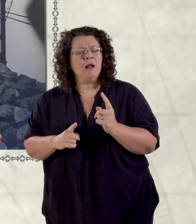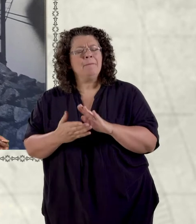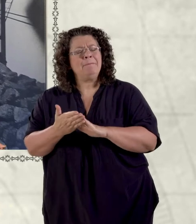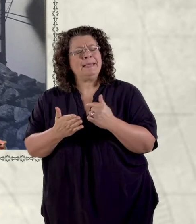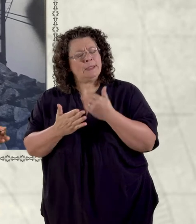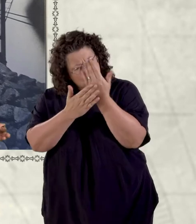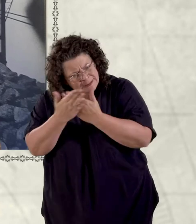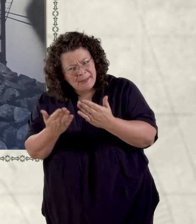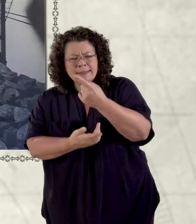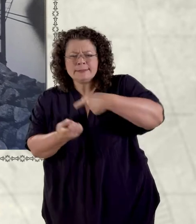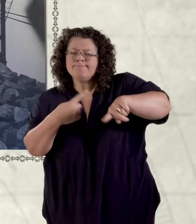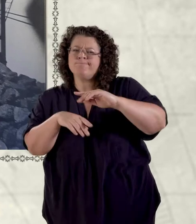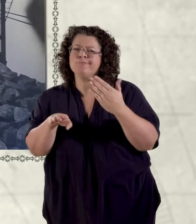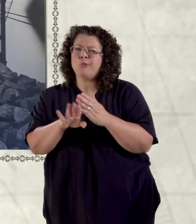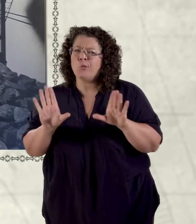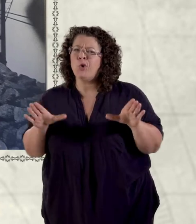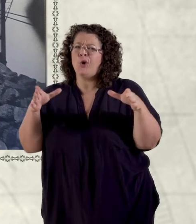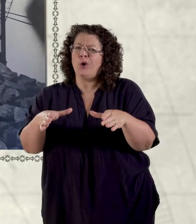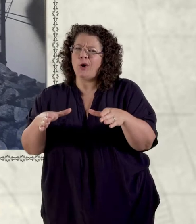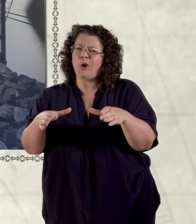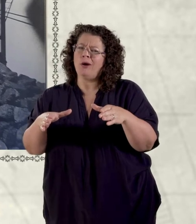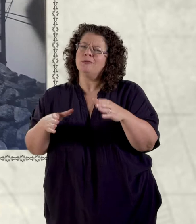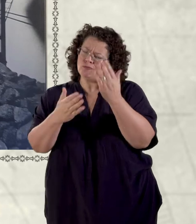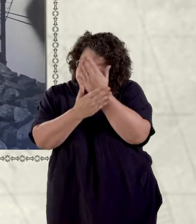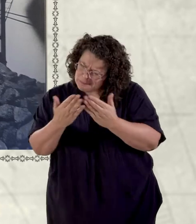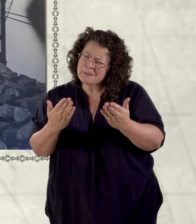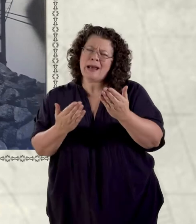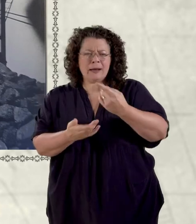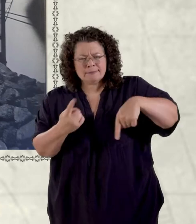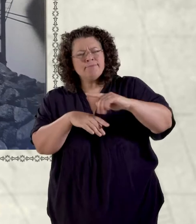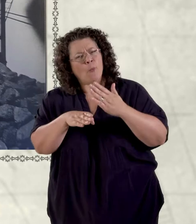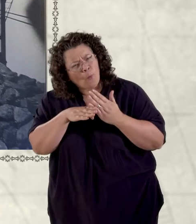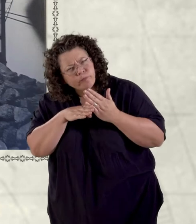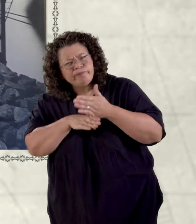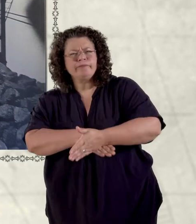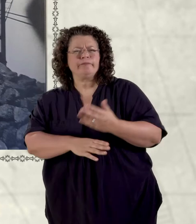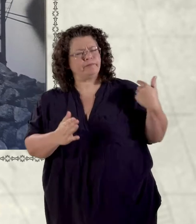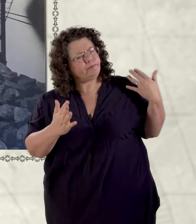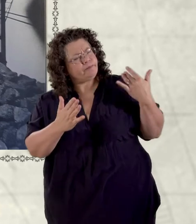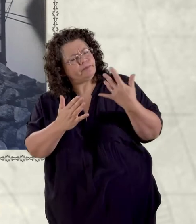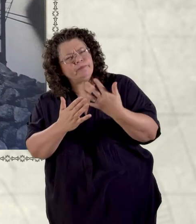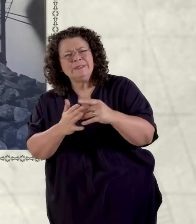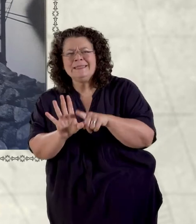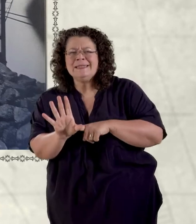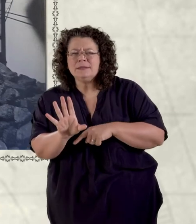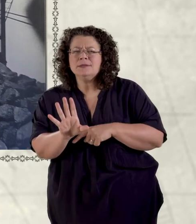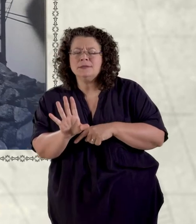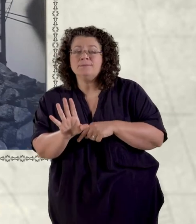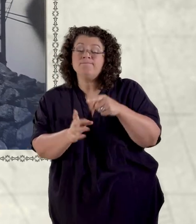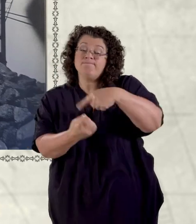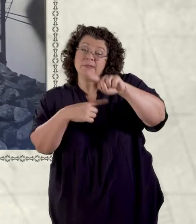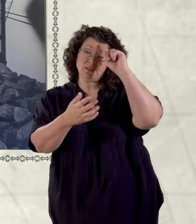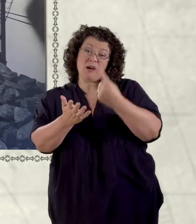pob un fel ffrind ac yn talu cyflog teg, mi benderfynodd y gweithwyr weithio am wythnos gyfan arall heb